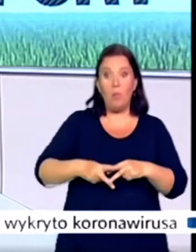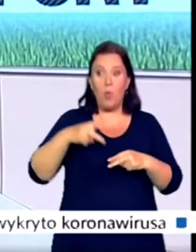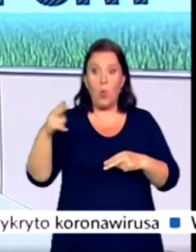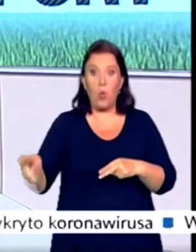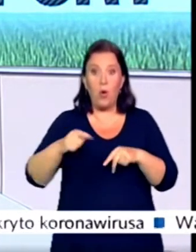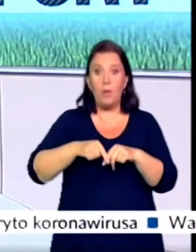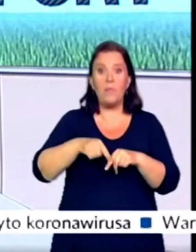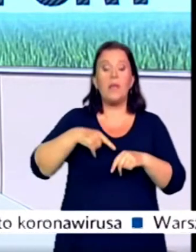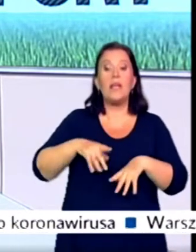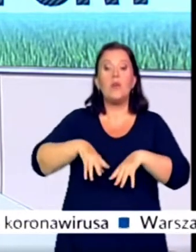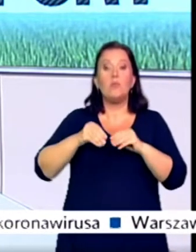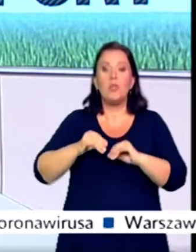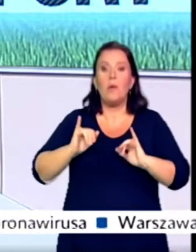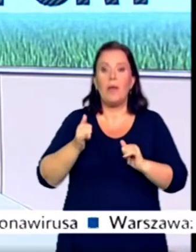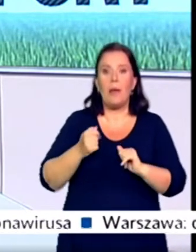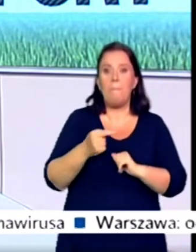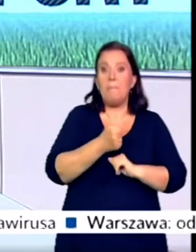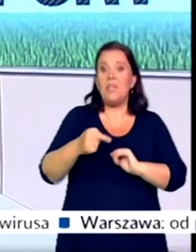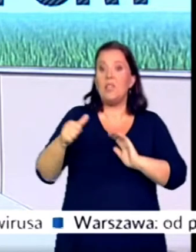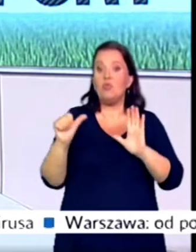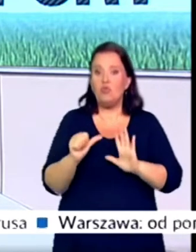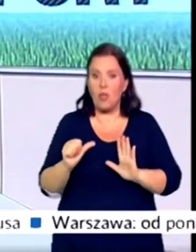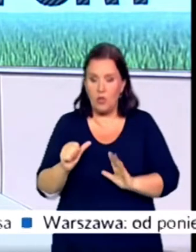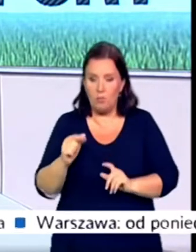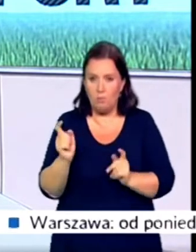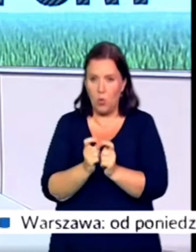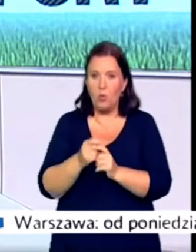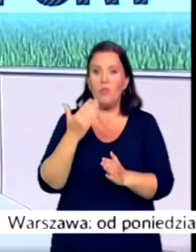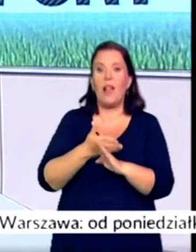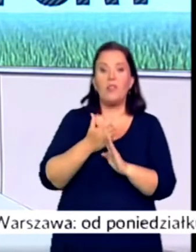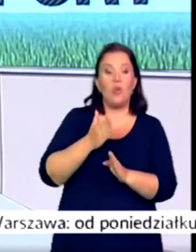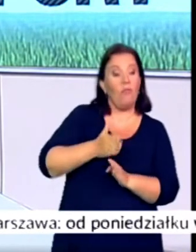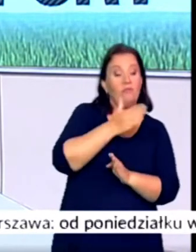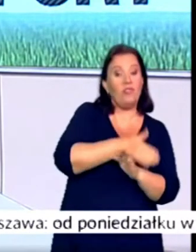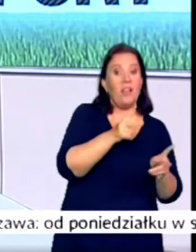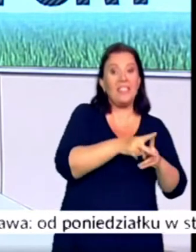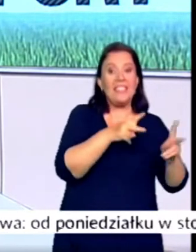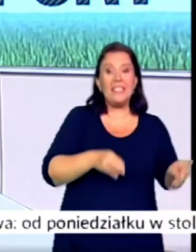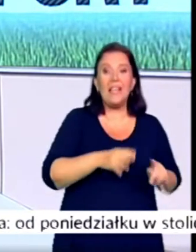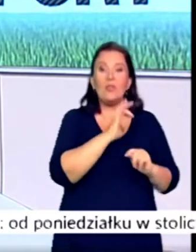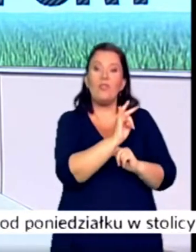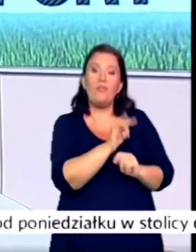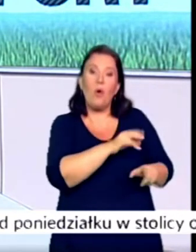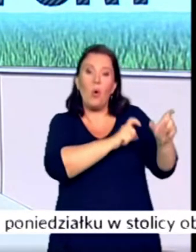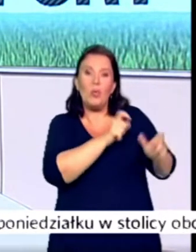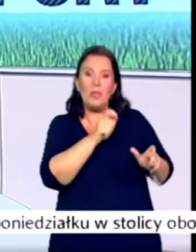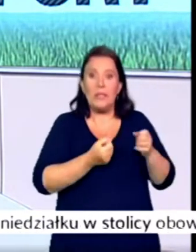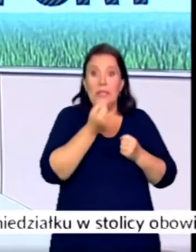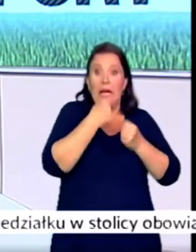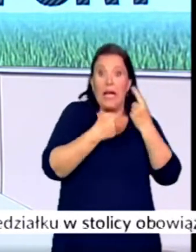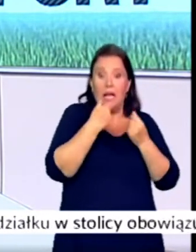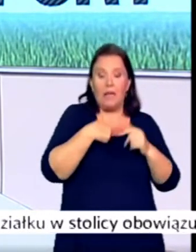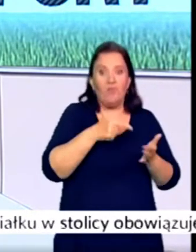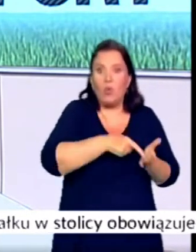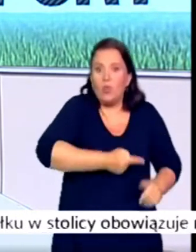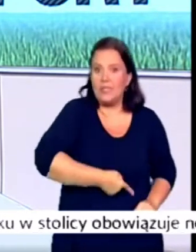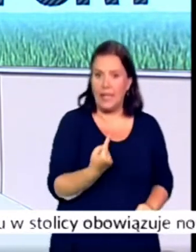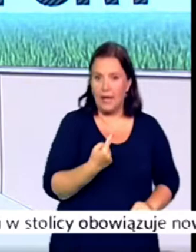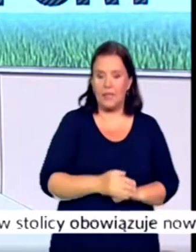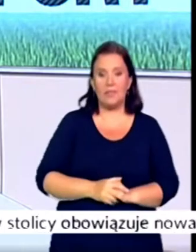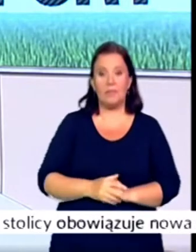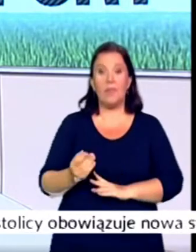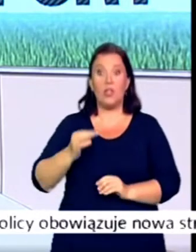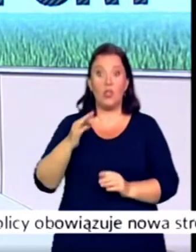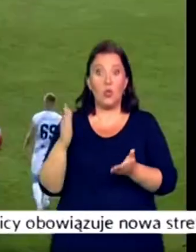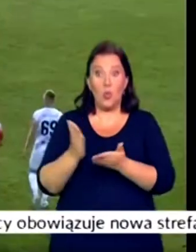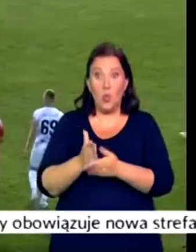za niedozwolone wspomaganie farmakologiczne zawodników w poprzednim sezonie. Tych strat jak na razie Mazowszanom nie udało się odrobić.